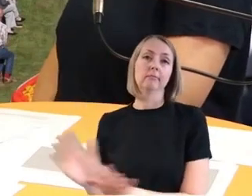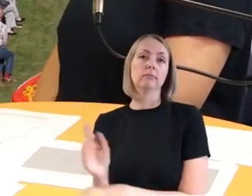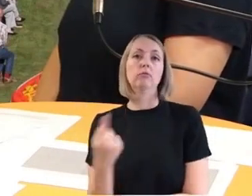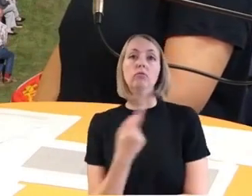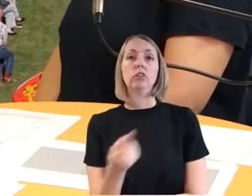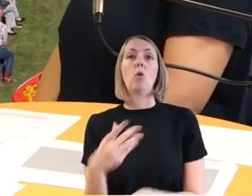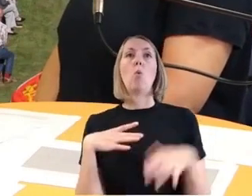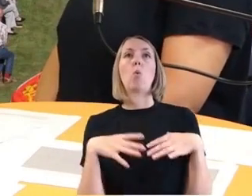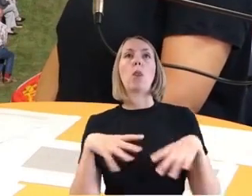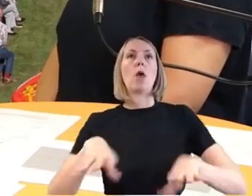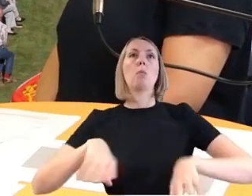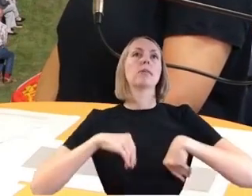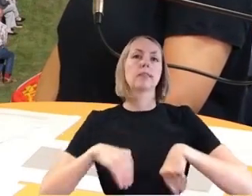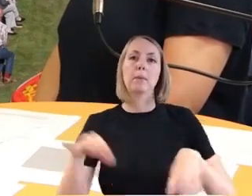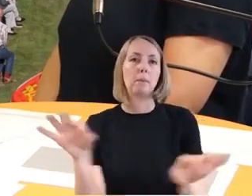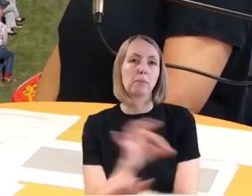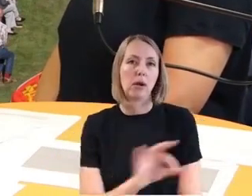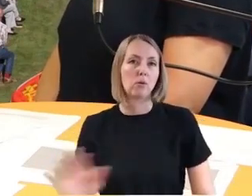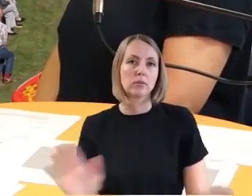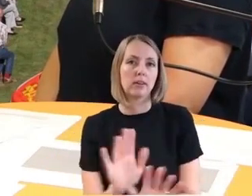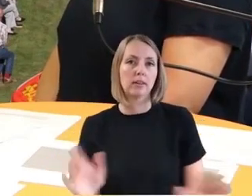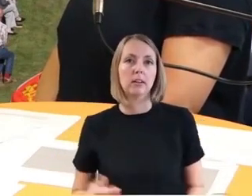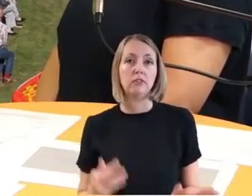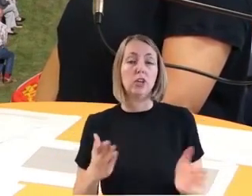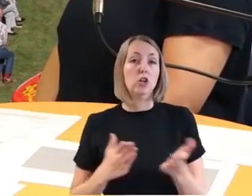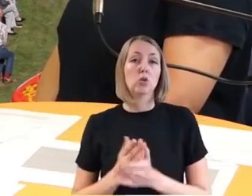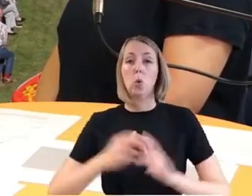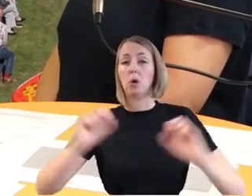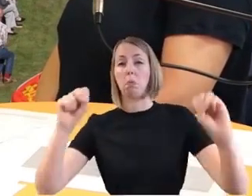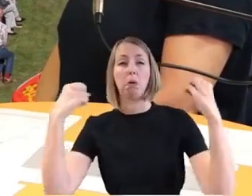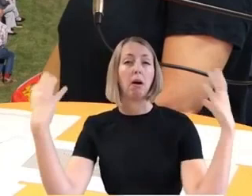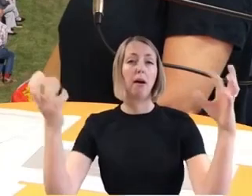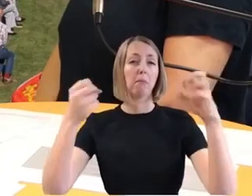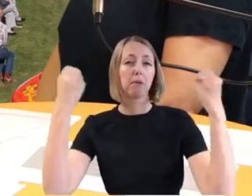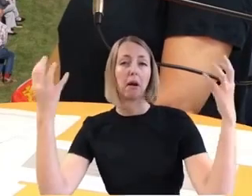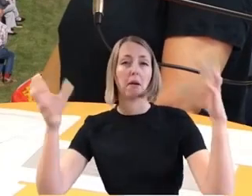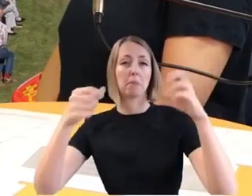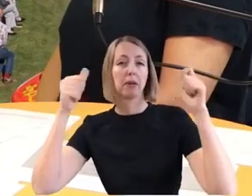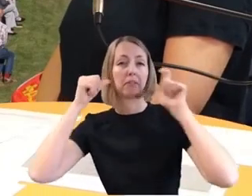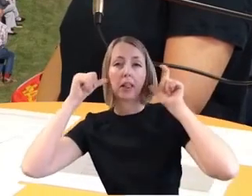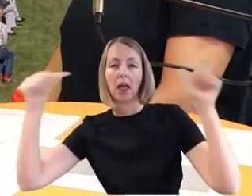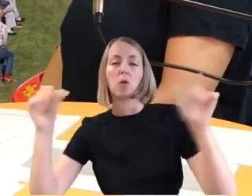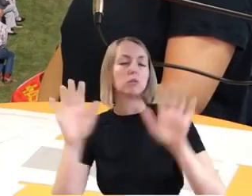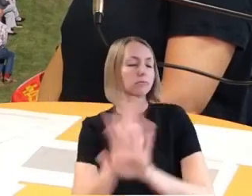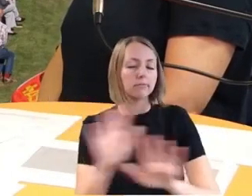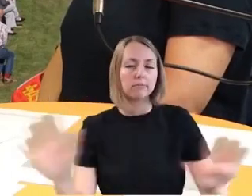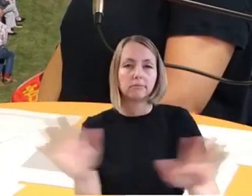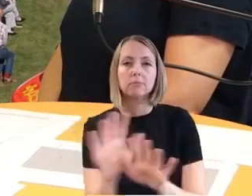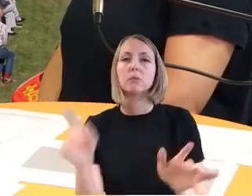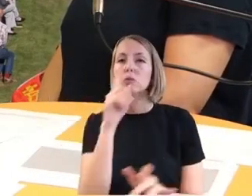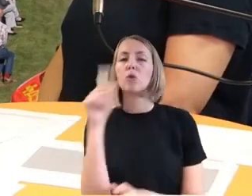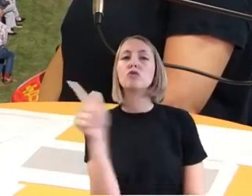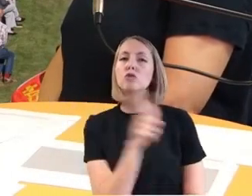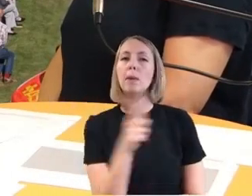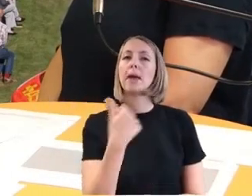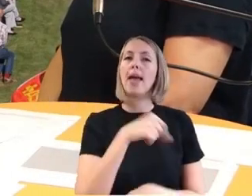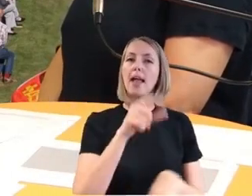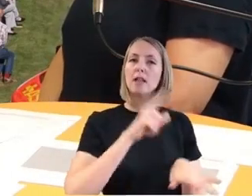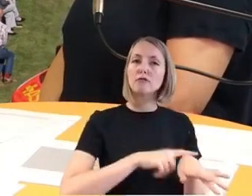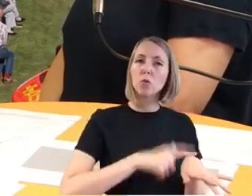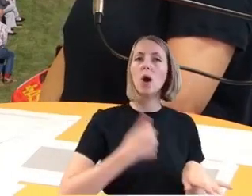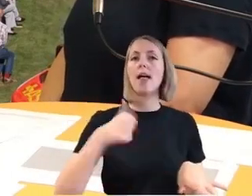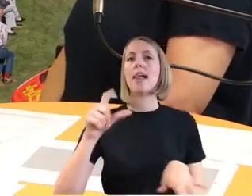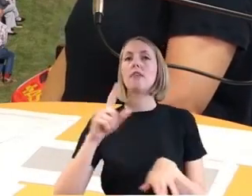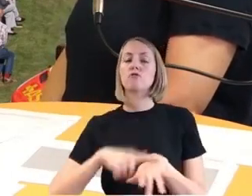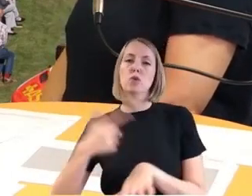freinehmen oder Urlaub nehmen für diesen Warntag. Also es heulen auch nicht den ganzen Tag Sirenen, sondern eben nur zu diesen zwei Zeitpunkten. Genau. Aber